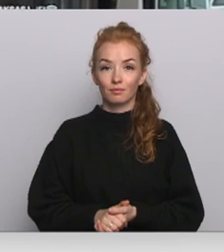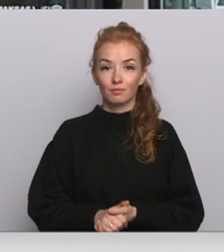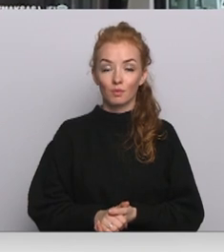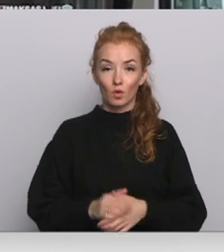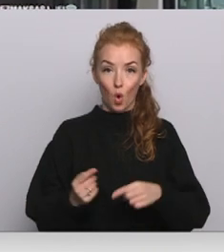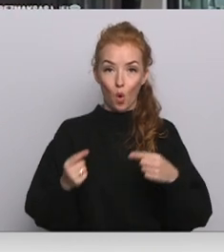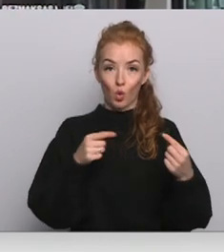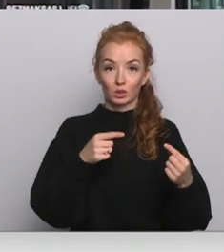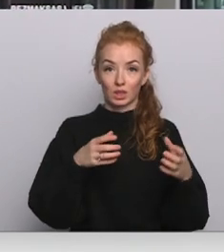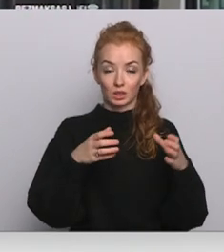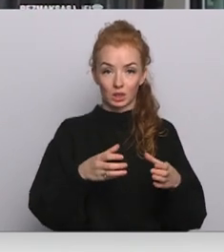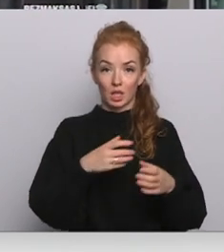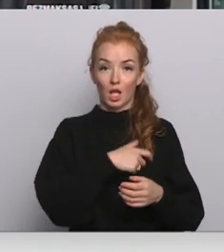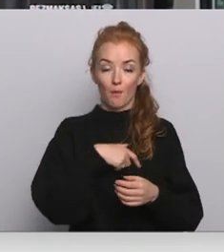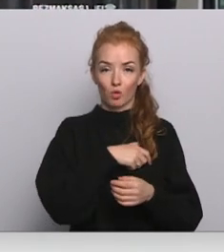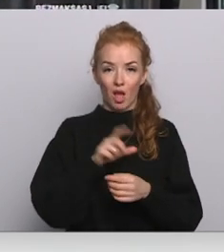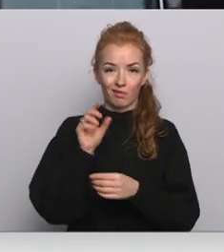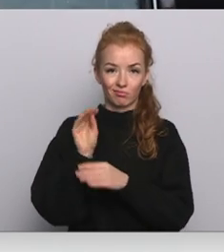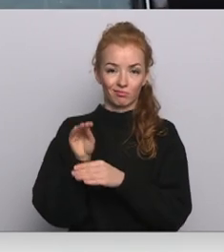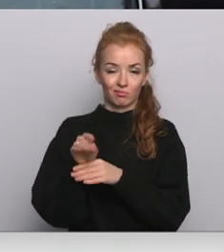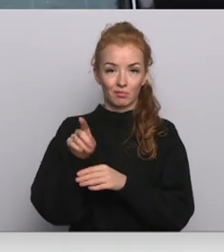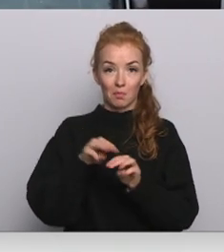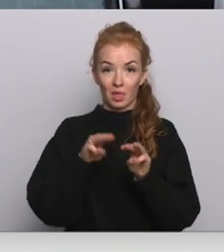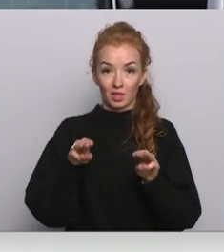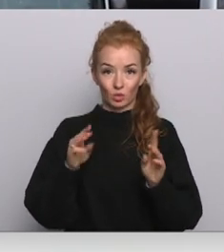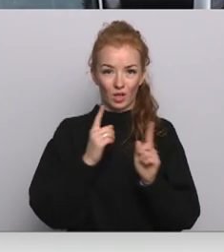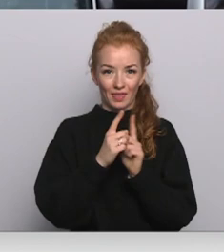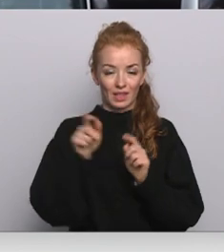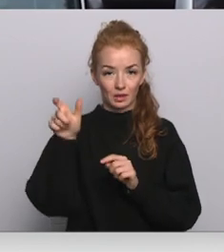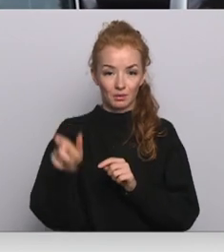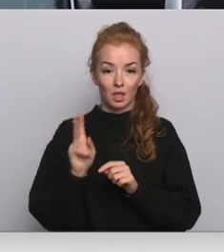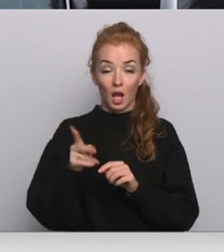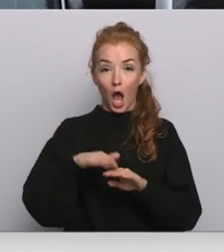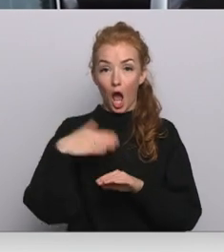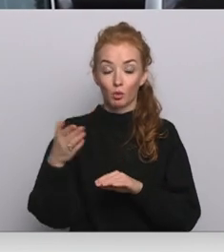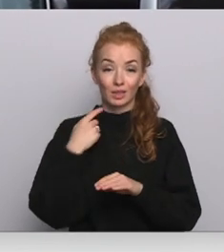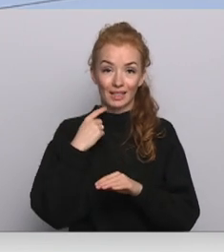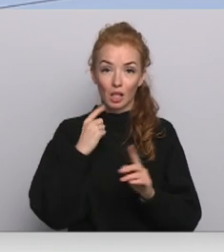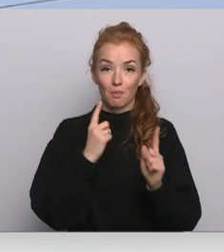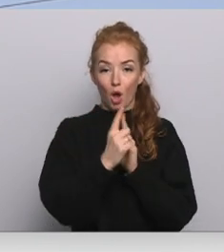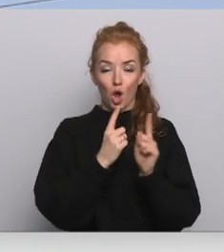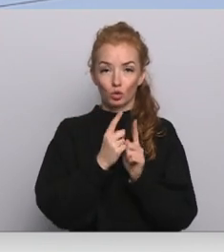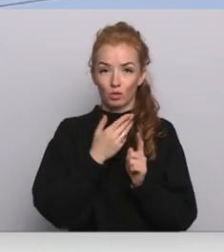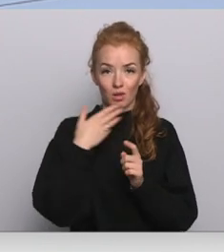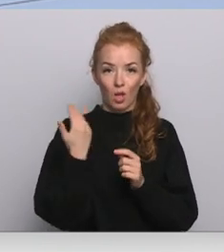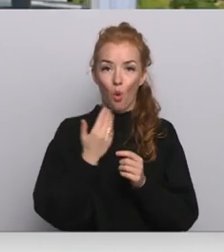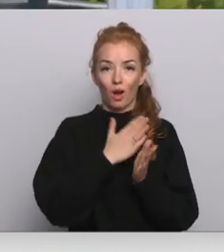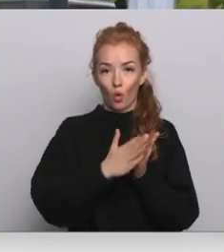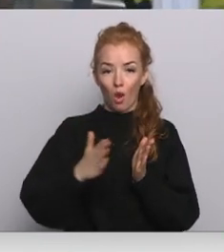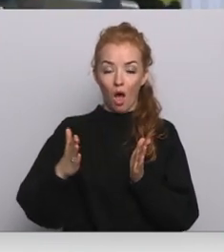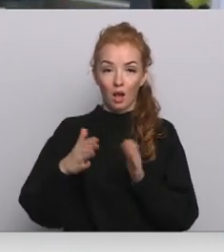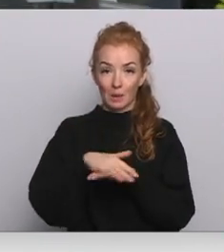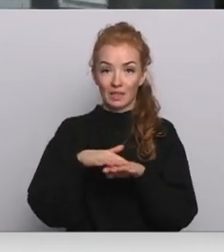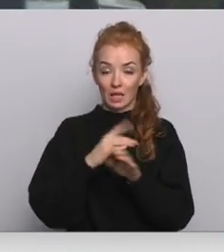Opozīcijas deputātu pārmeta ministram nespēja panākt, lai maršrutos ārpus Rīgas regulāri tikti nodrošināts sabiedriskais transports.